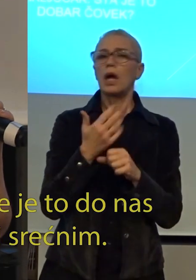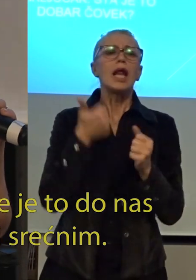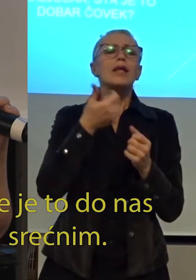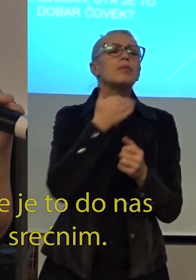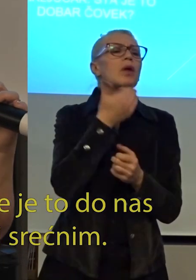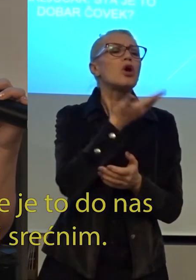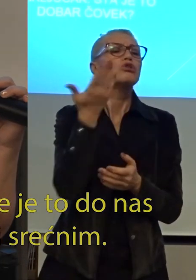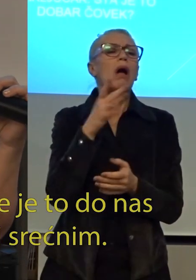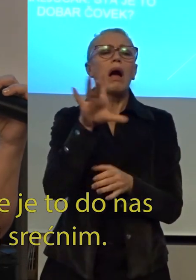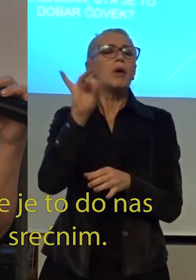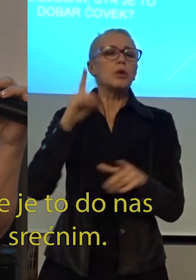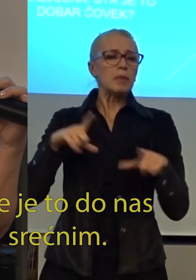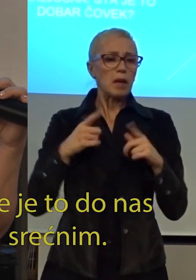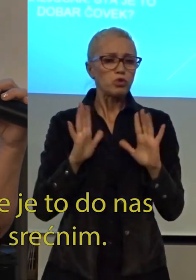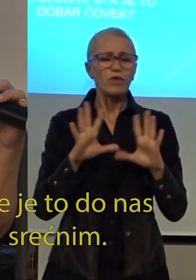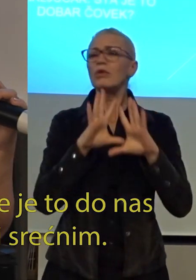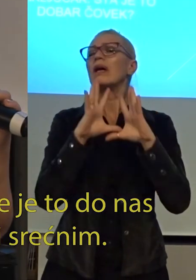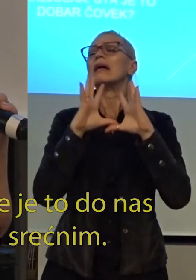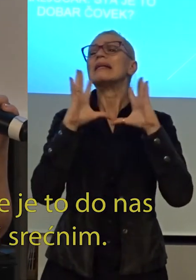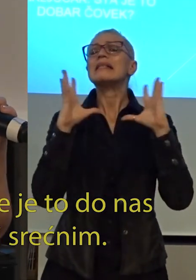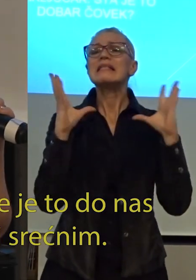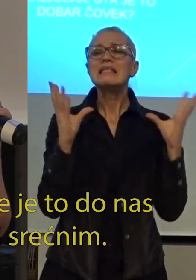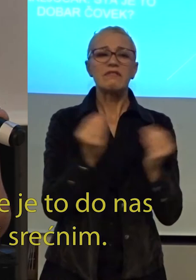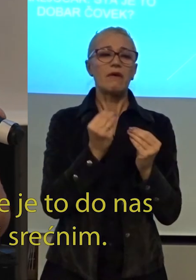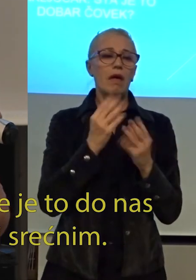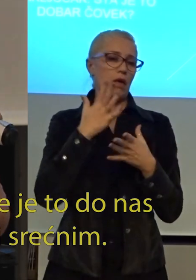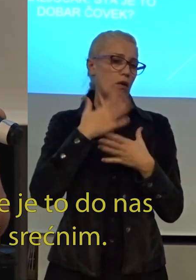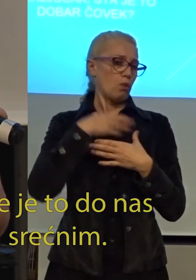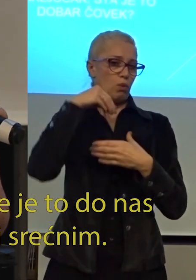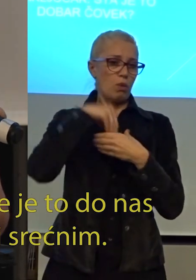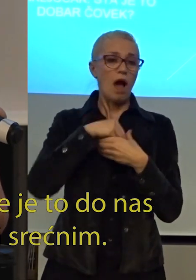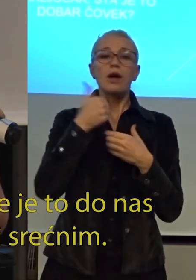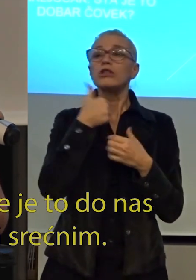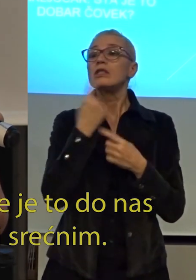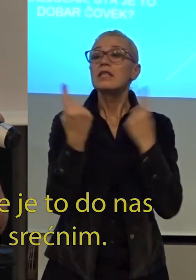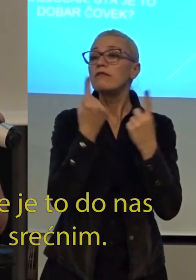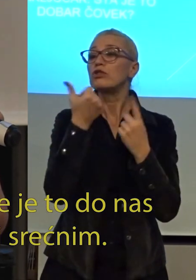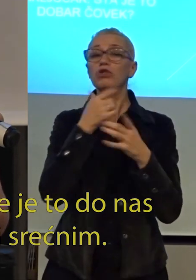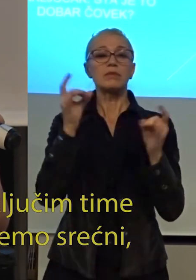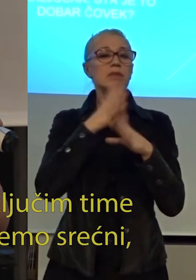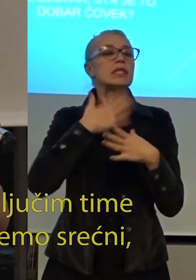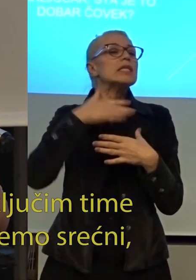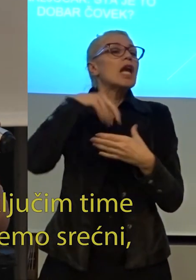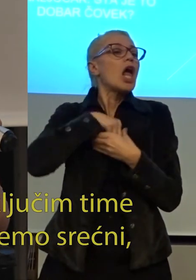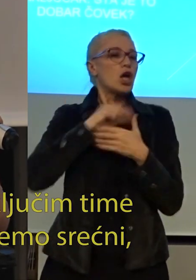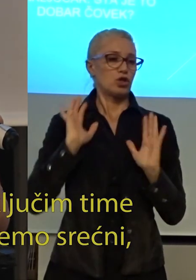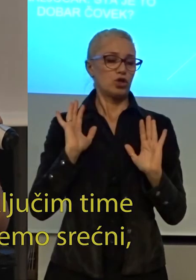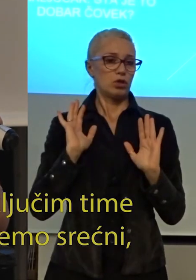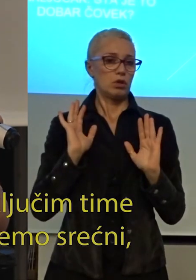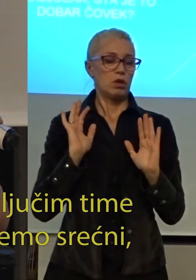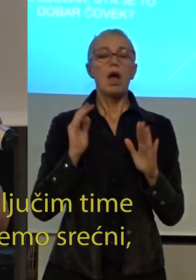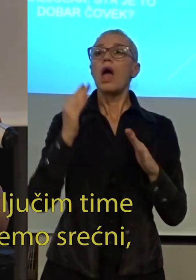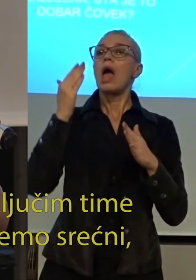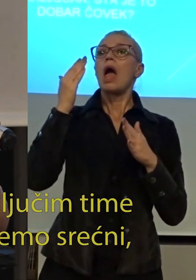čega u životu. Sve je to stvar do nas i onoga što čini nas srećni. I na kraju